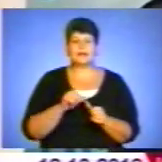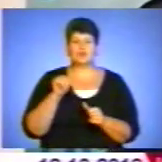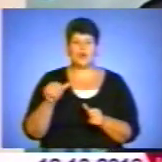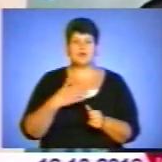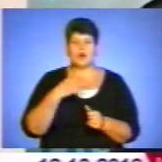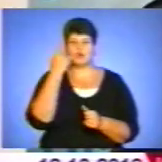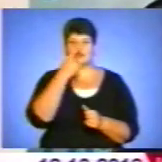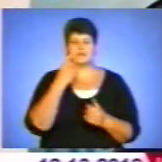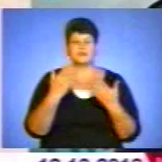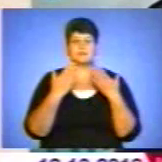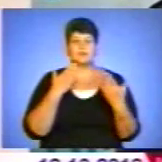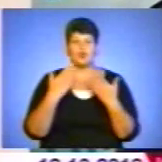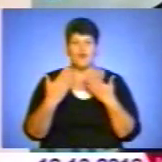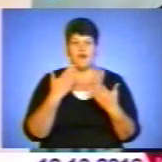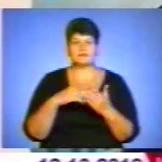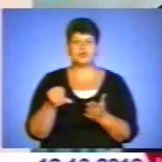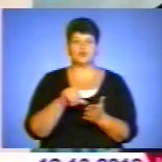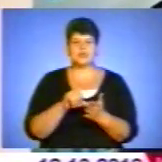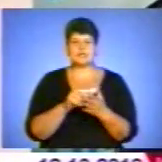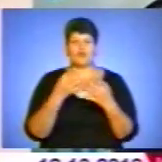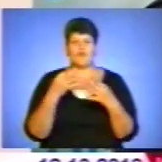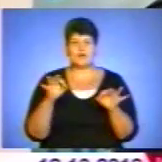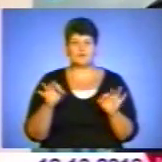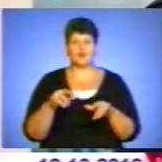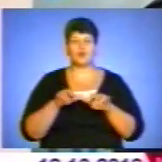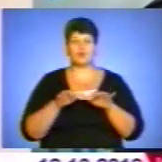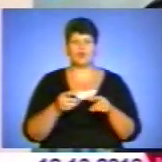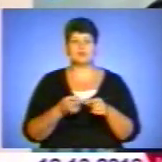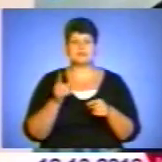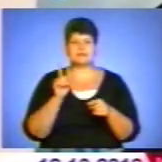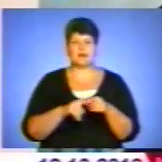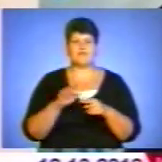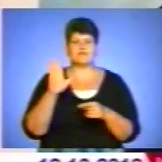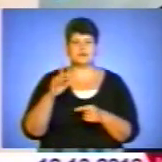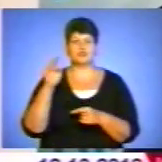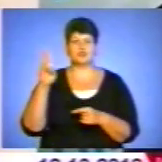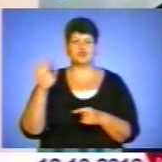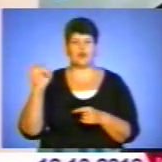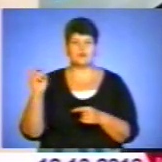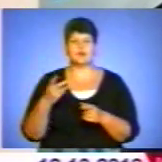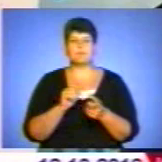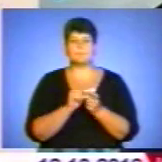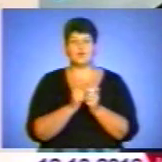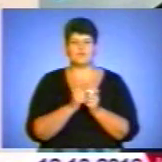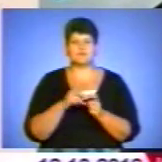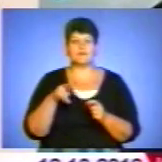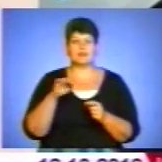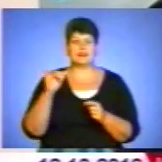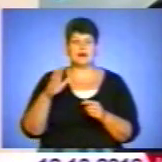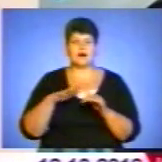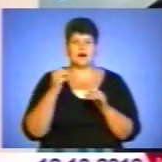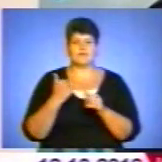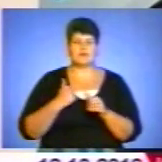спілкувався з учасниками визвольного руху. Зокрема, це все Олід Чешковський, який боровся в лавах УПА на території